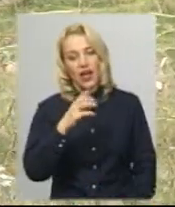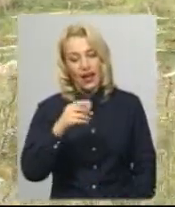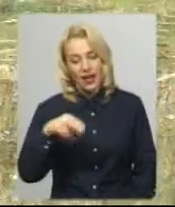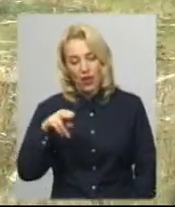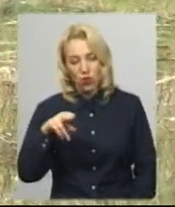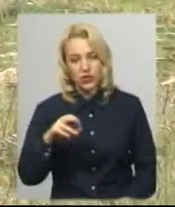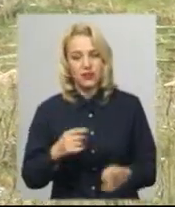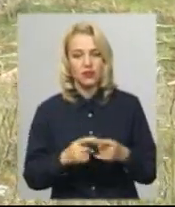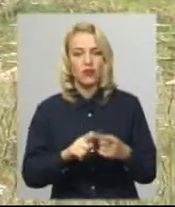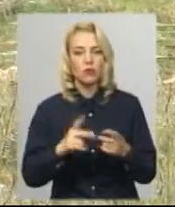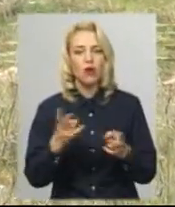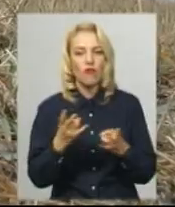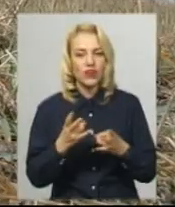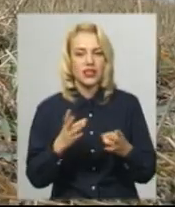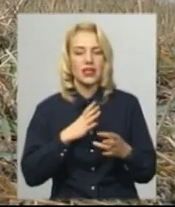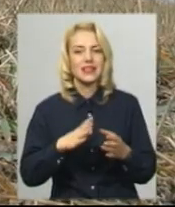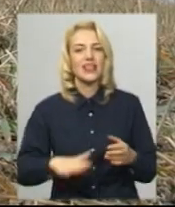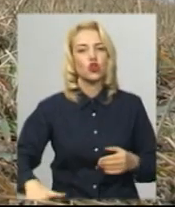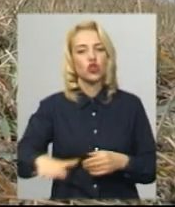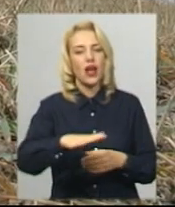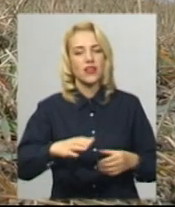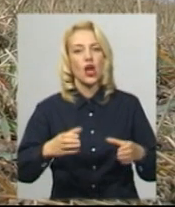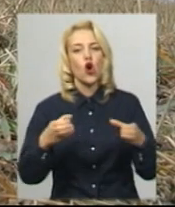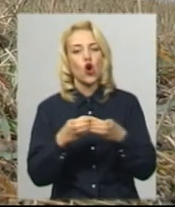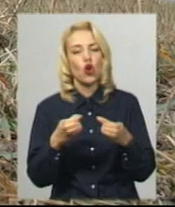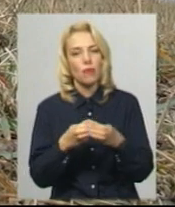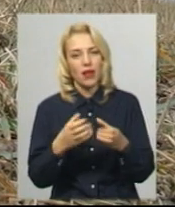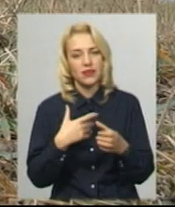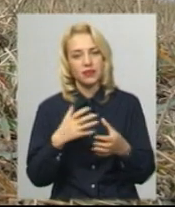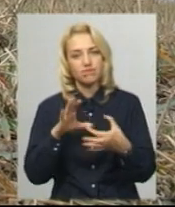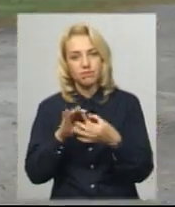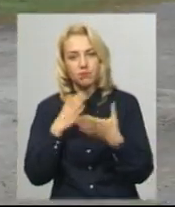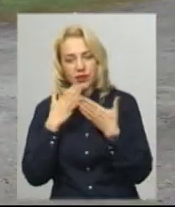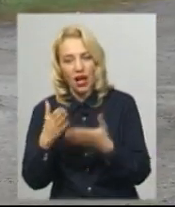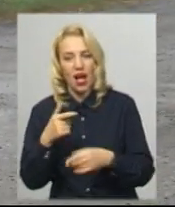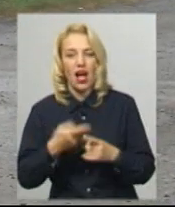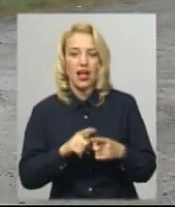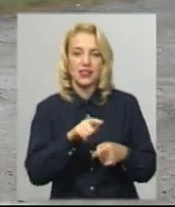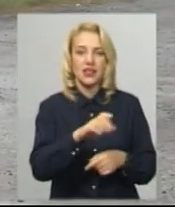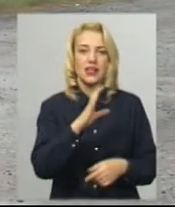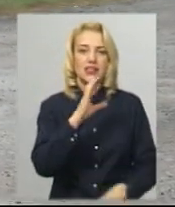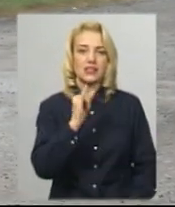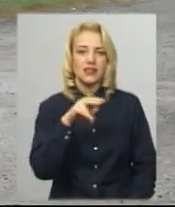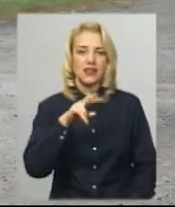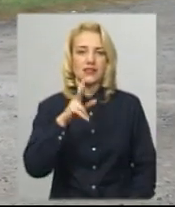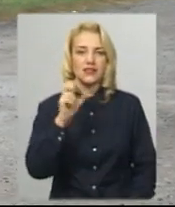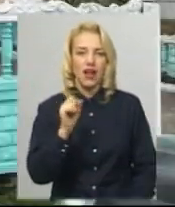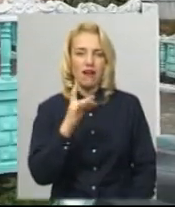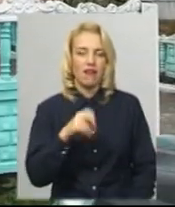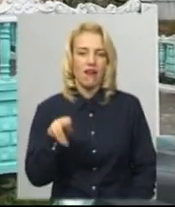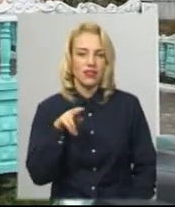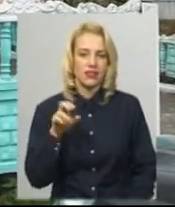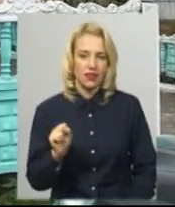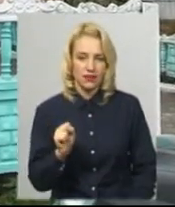громадами, а Гриценка є сільською радою. Крім того, щорічно 41 тисячу гривень податків за користування цією земельною ділянкою отримуватиме саме ця